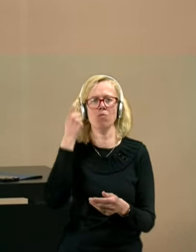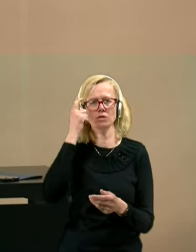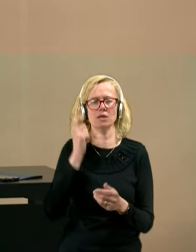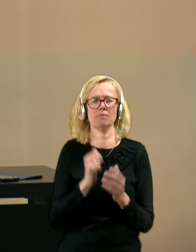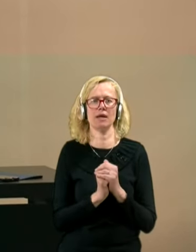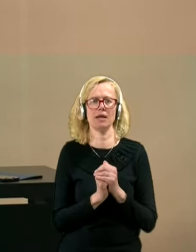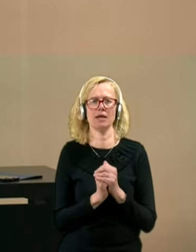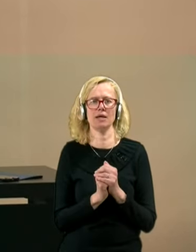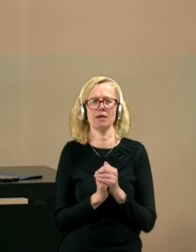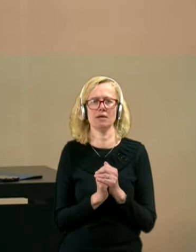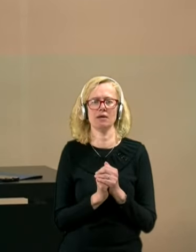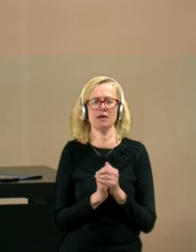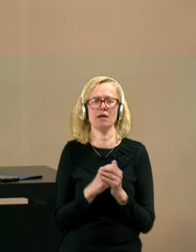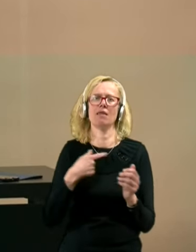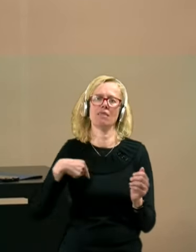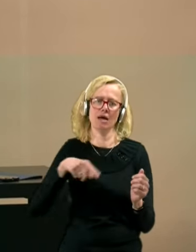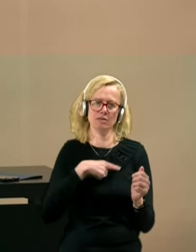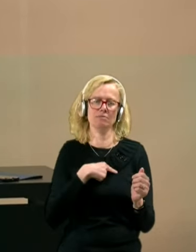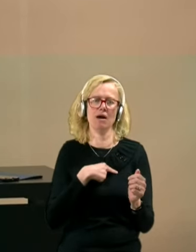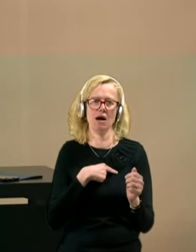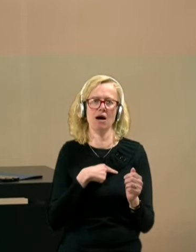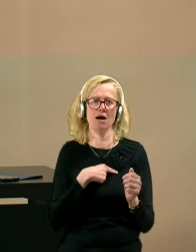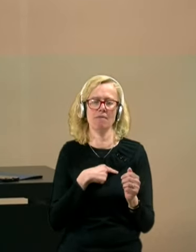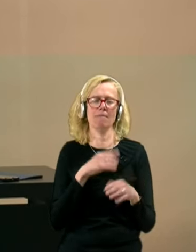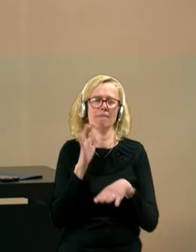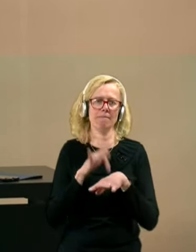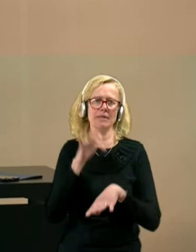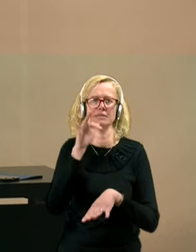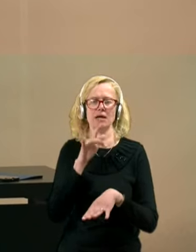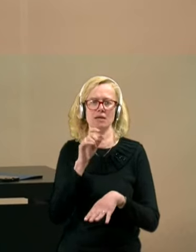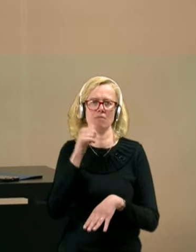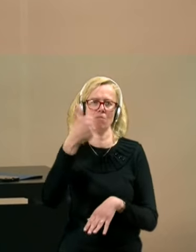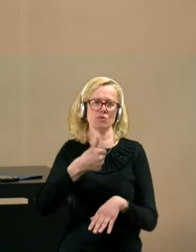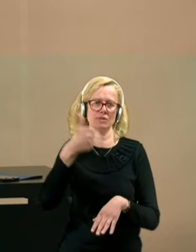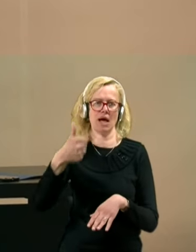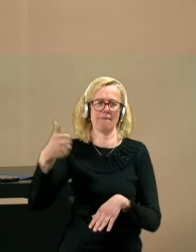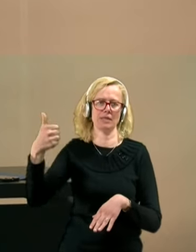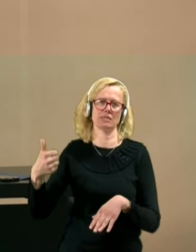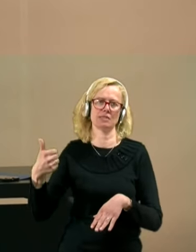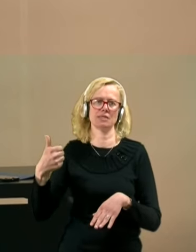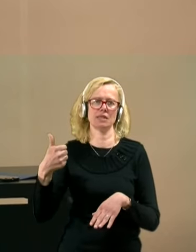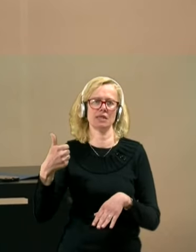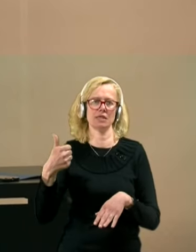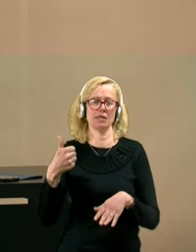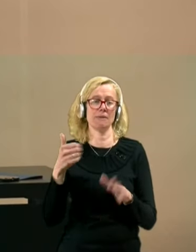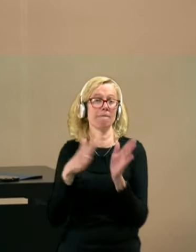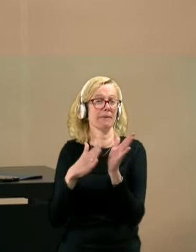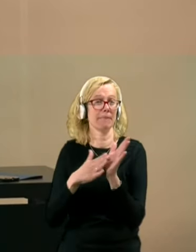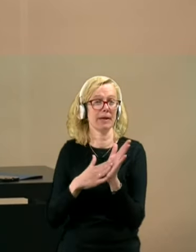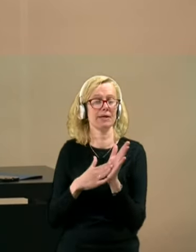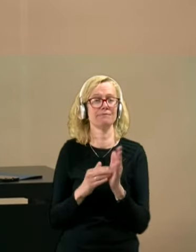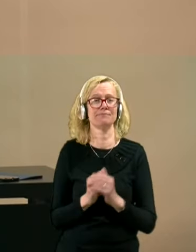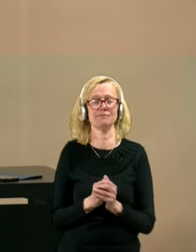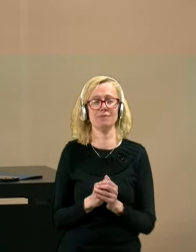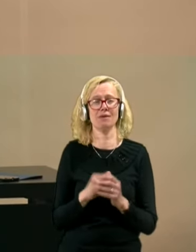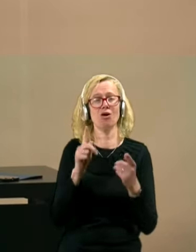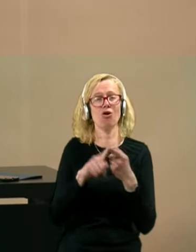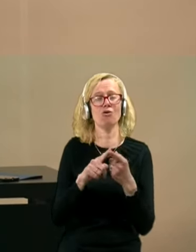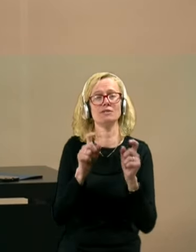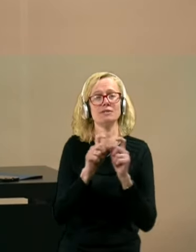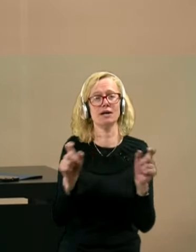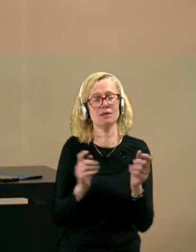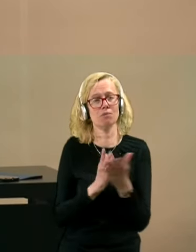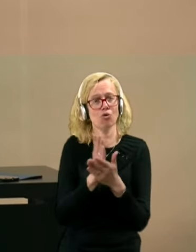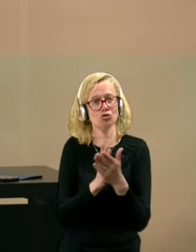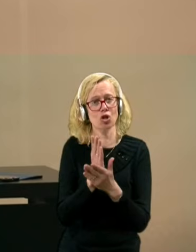pa, tako kot sem prej povedal, prizadanejo posamezni primeri, ko se zaradi